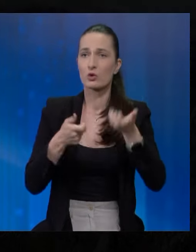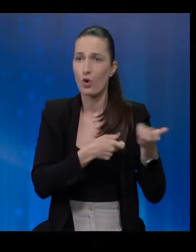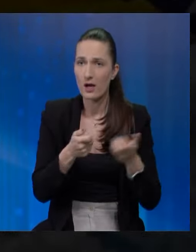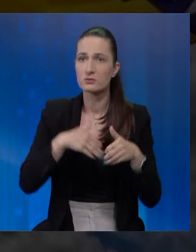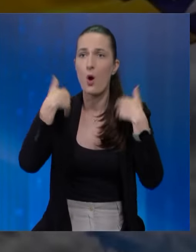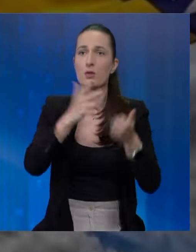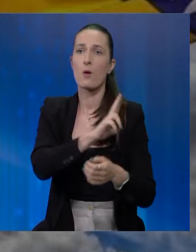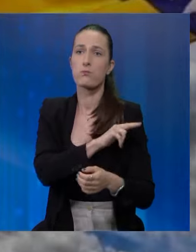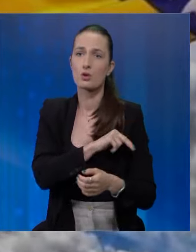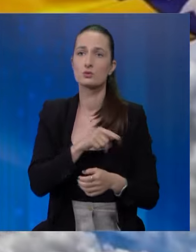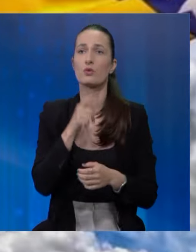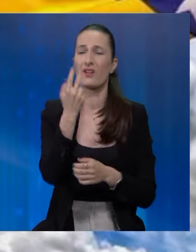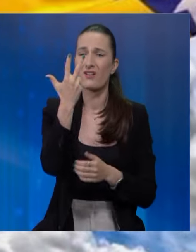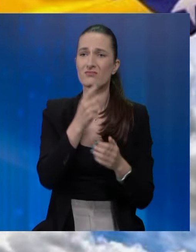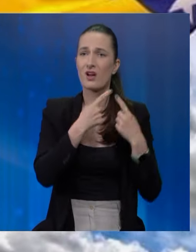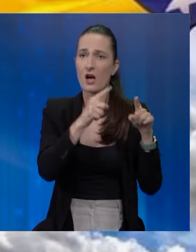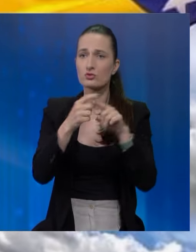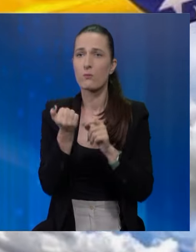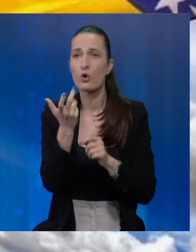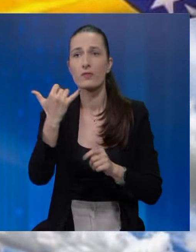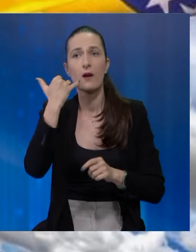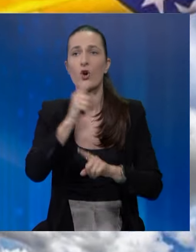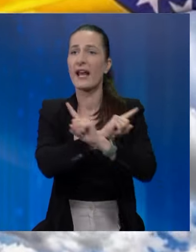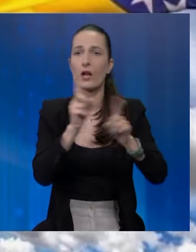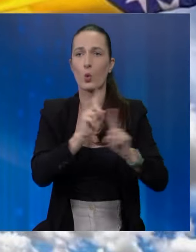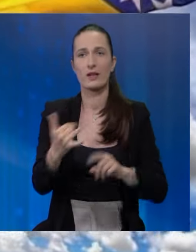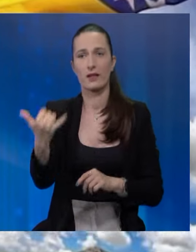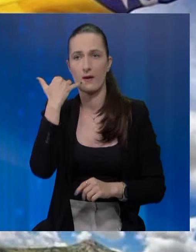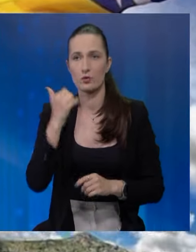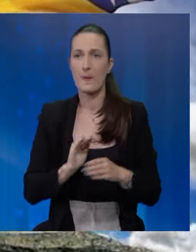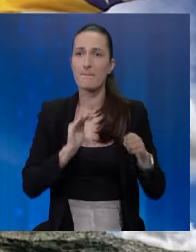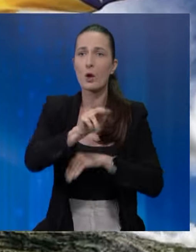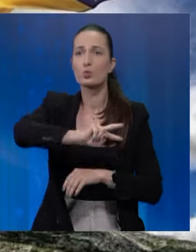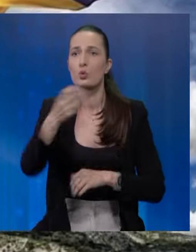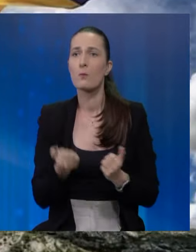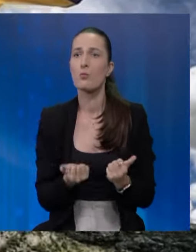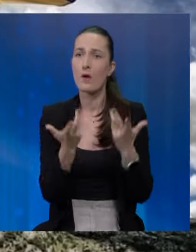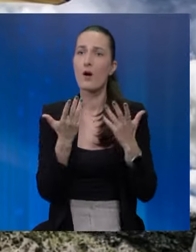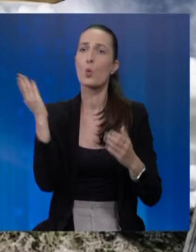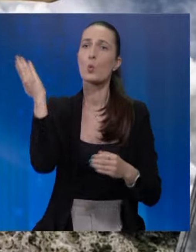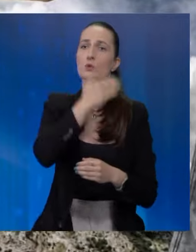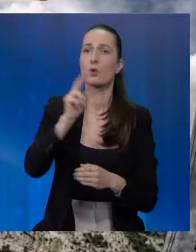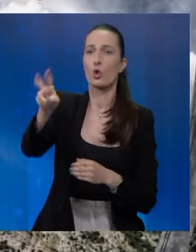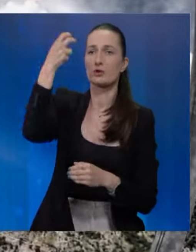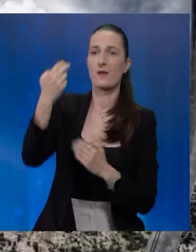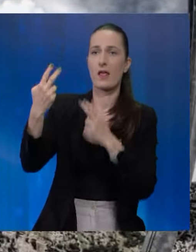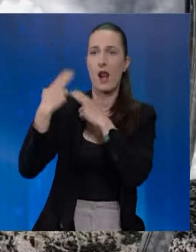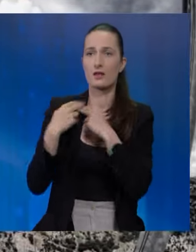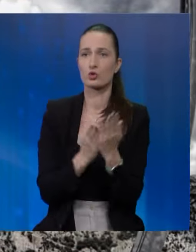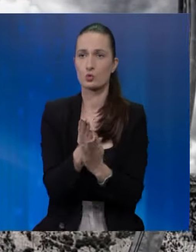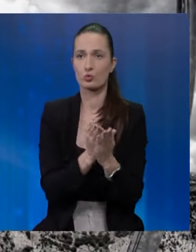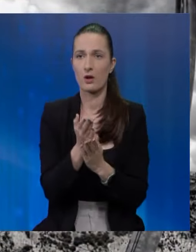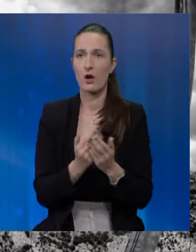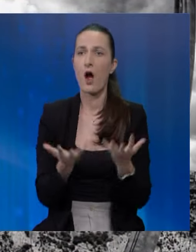policiju. Na tri različita broja telefona se niko nije javio. Preko drugih brojeva uspio je dozvati nadležne